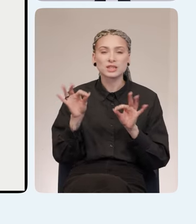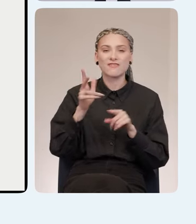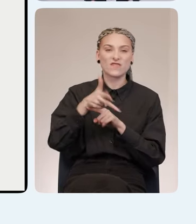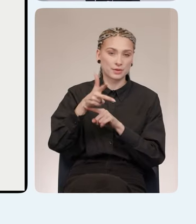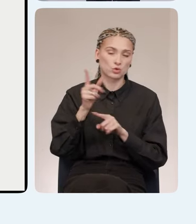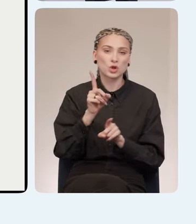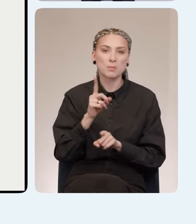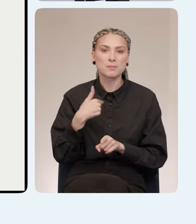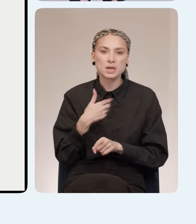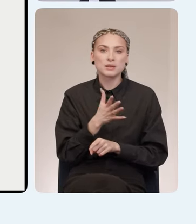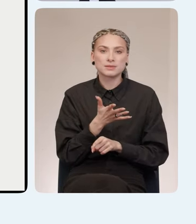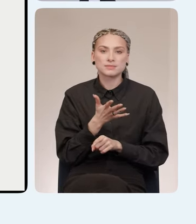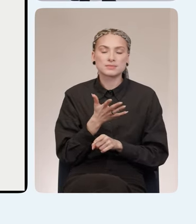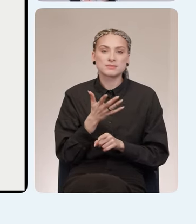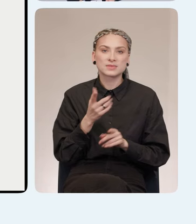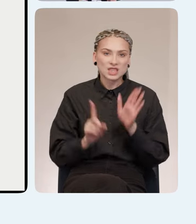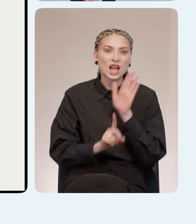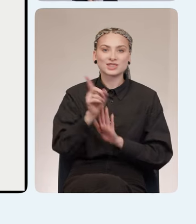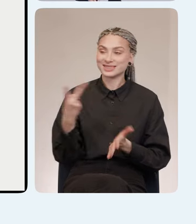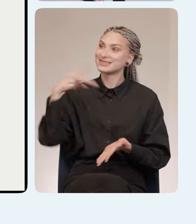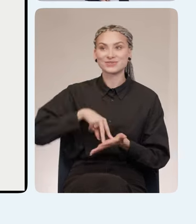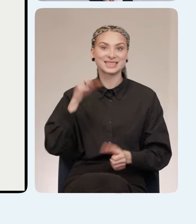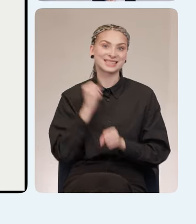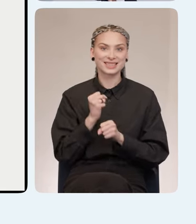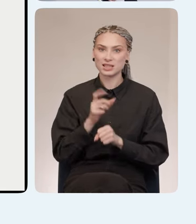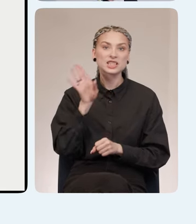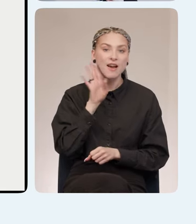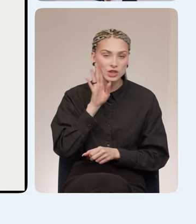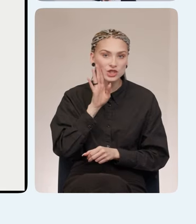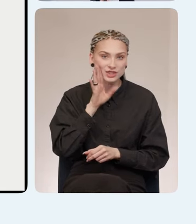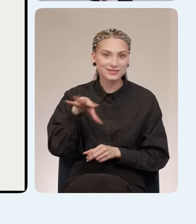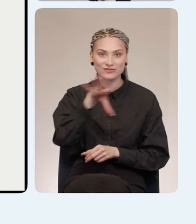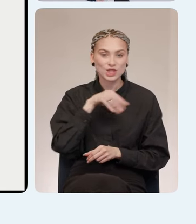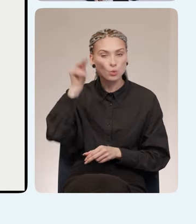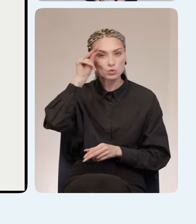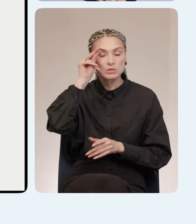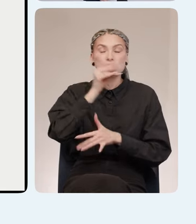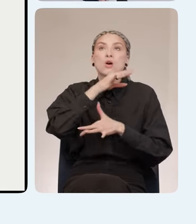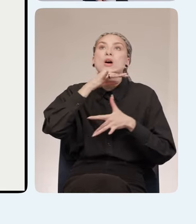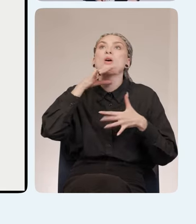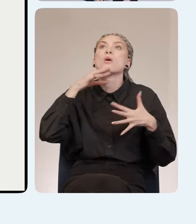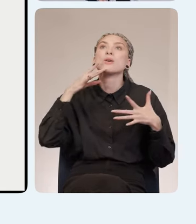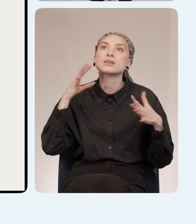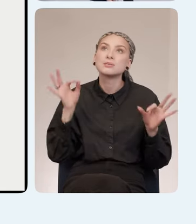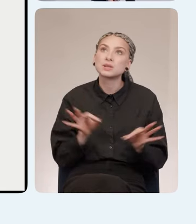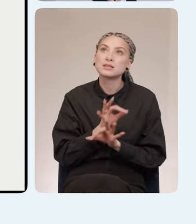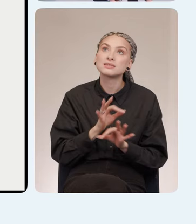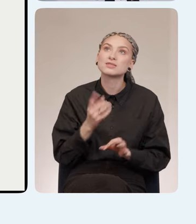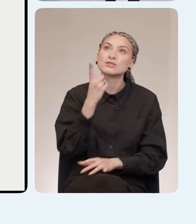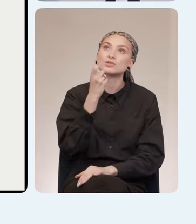встали и погнали, такого не было. Девушки учили огромное количество песен, около сотни